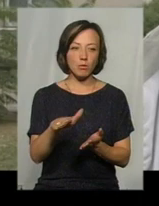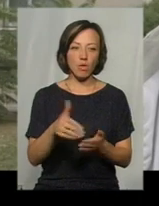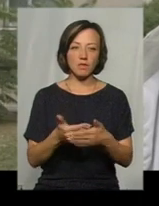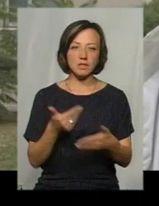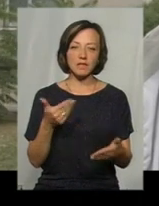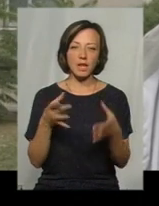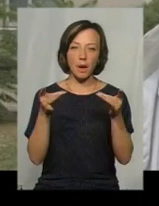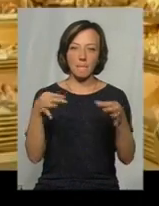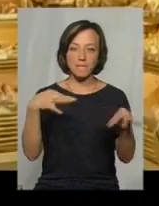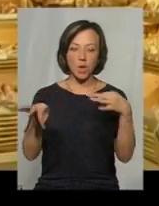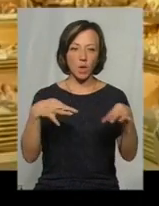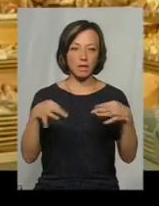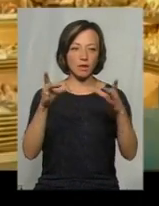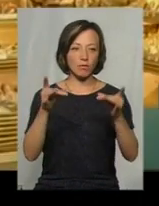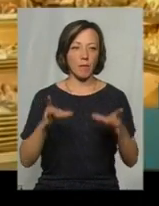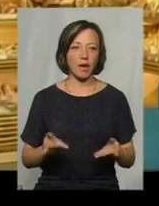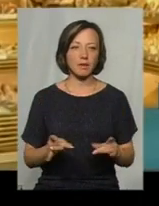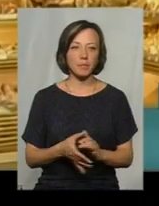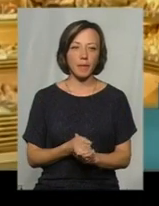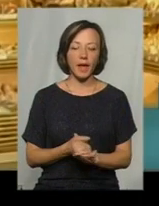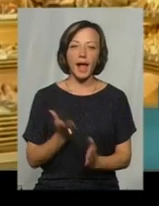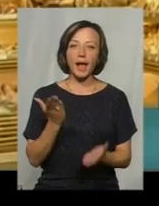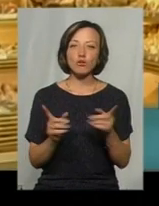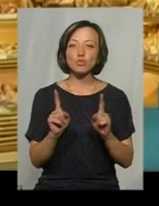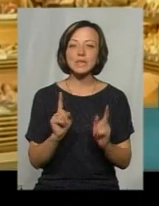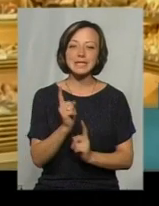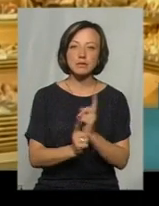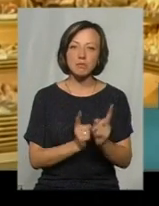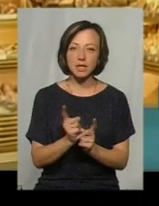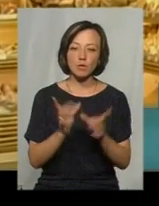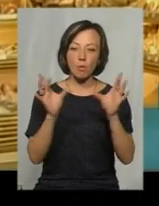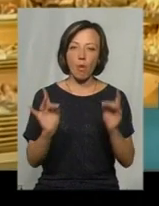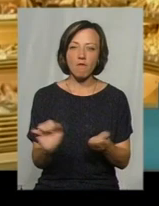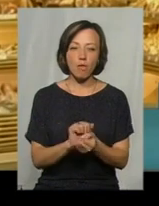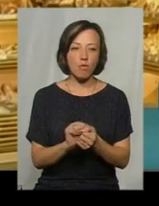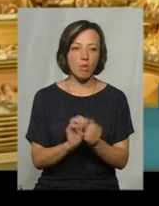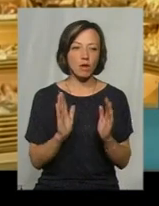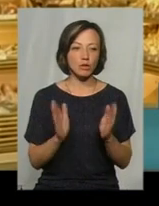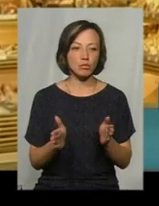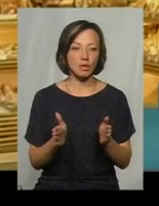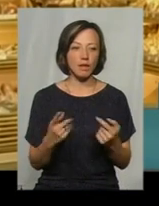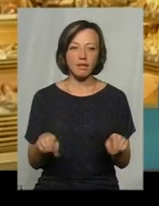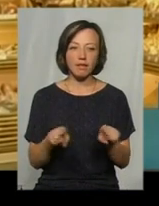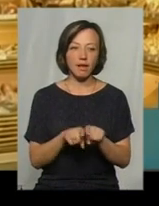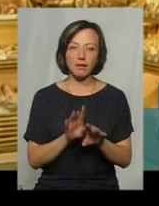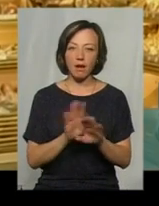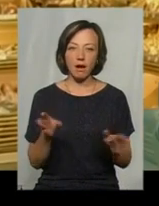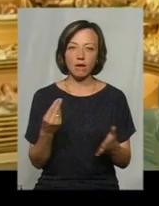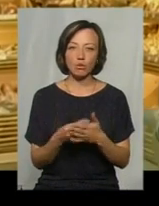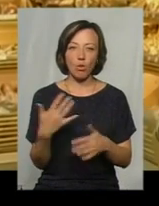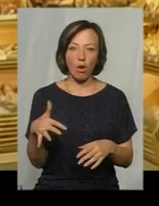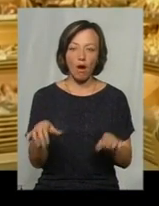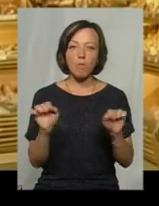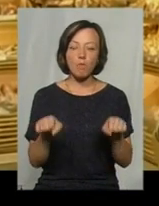від поліетиленових пакетів. Якщо щось зміниться і упаковка бумажна буде не така дорога, то,